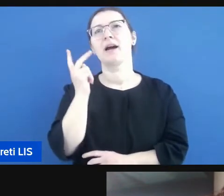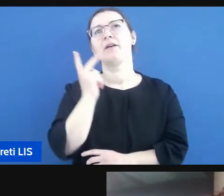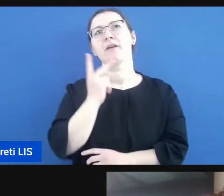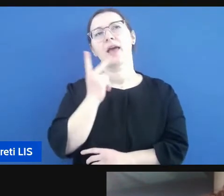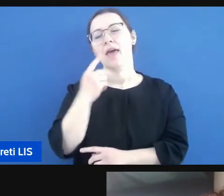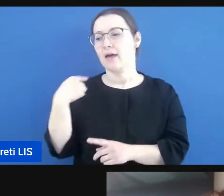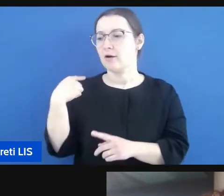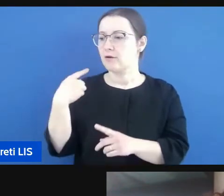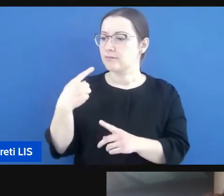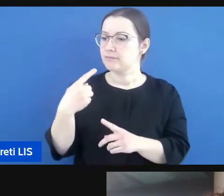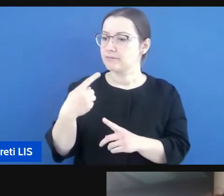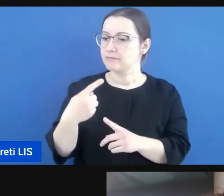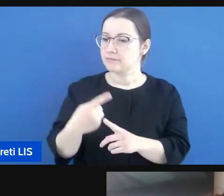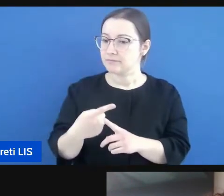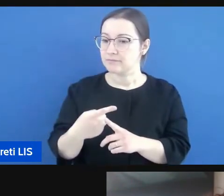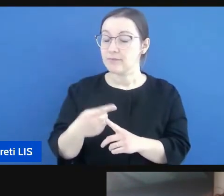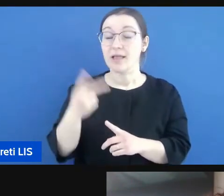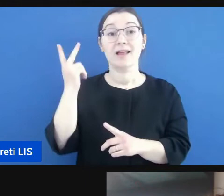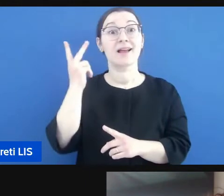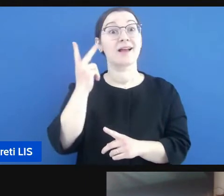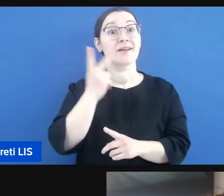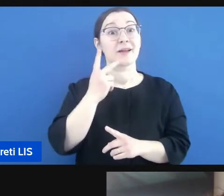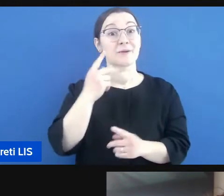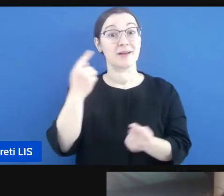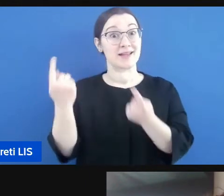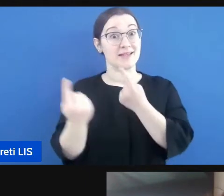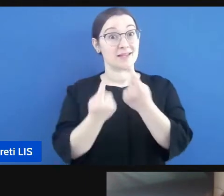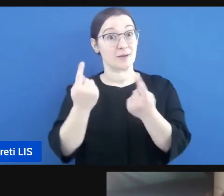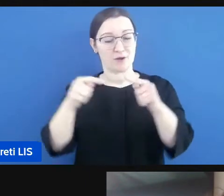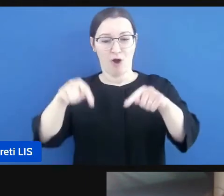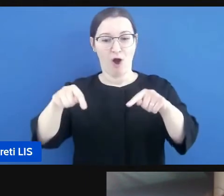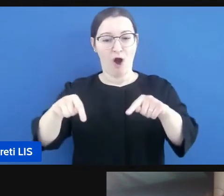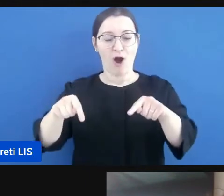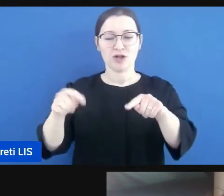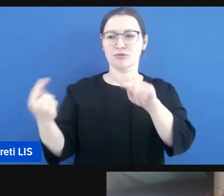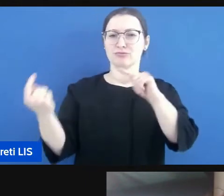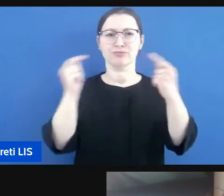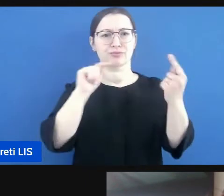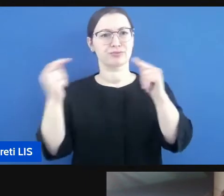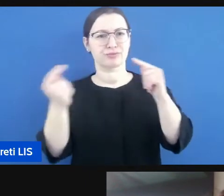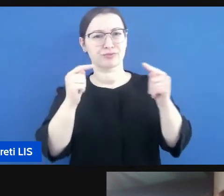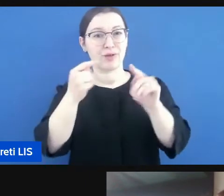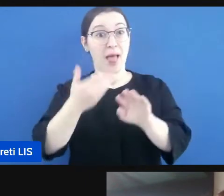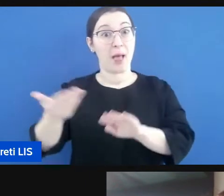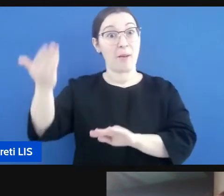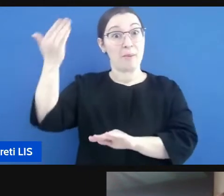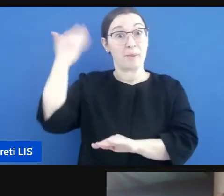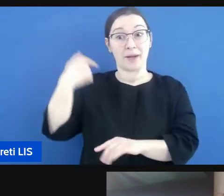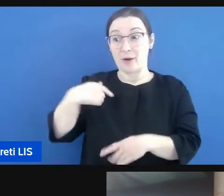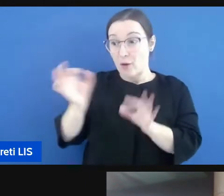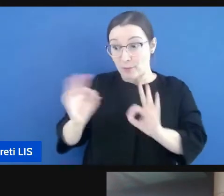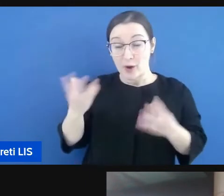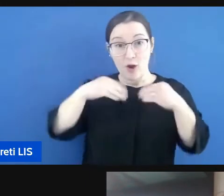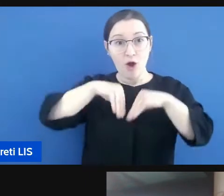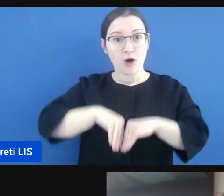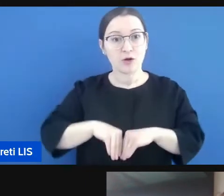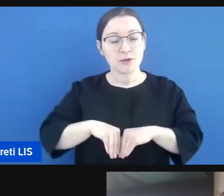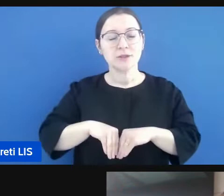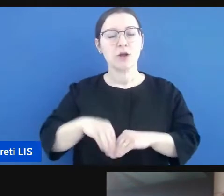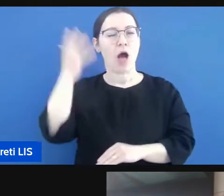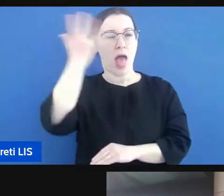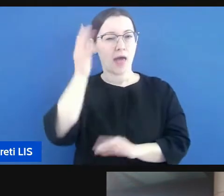contributi li avessimo avuti prima probabilmente alcuni errori li avremmo sicuramente evitati la